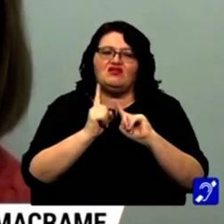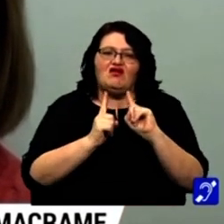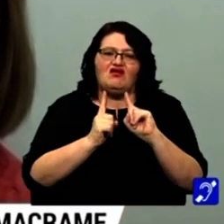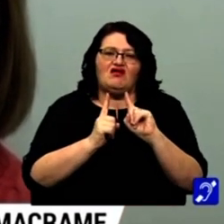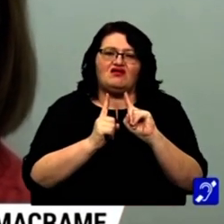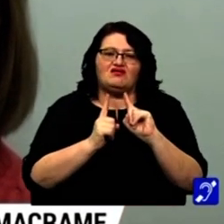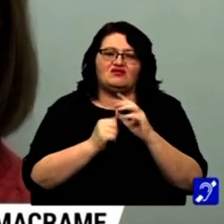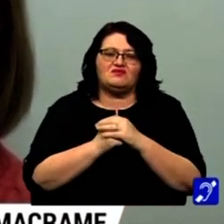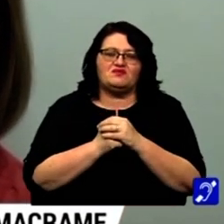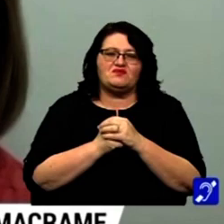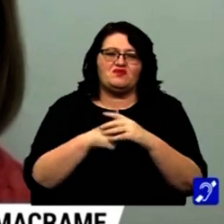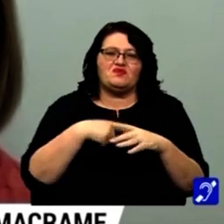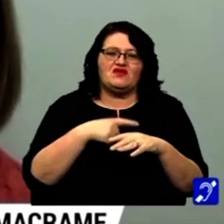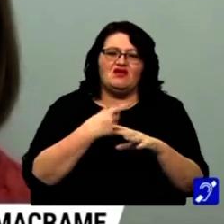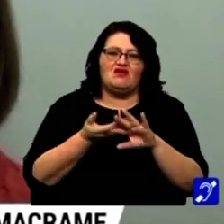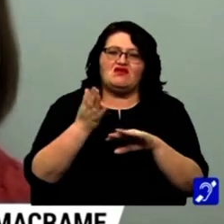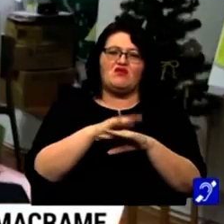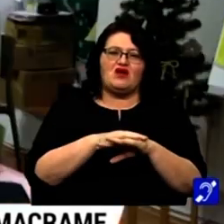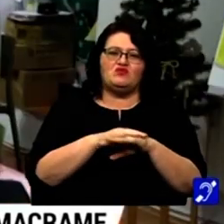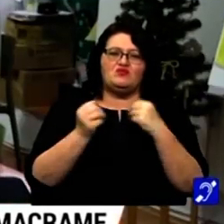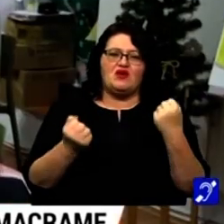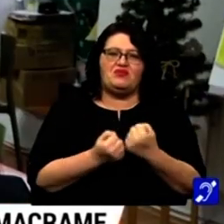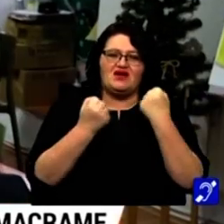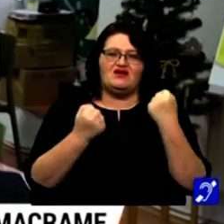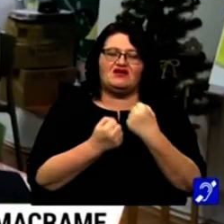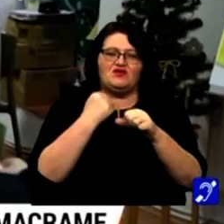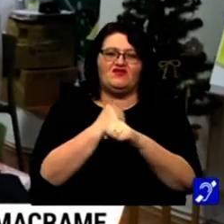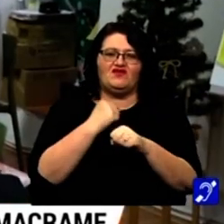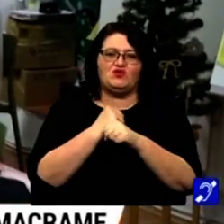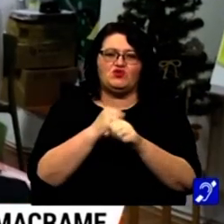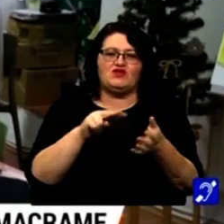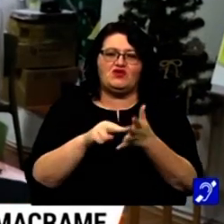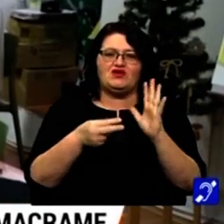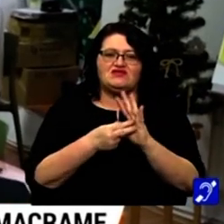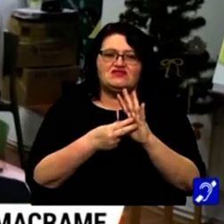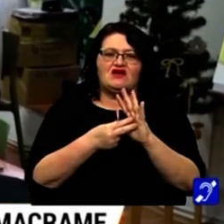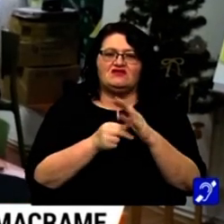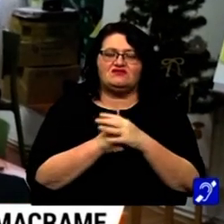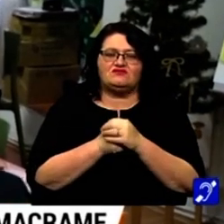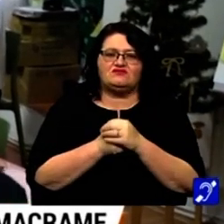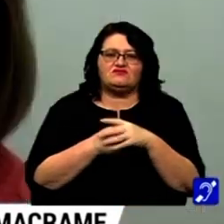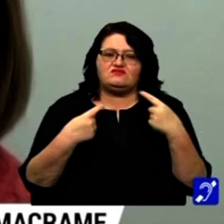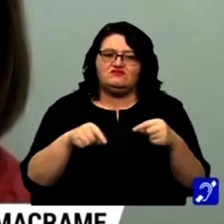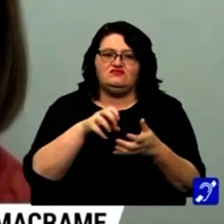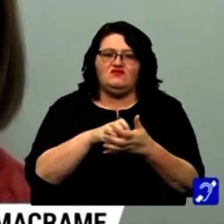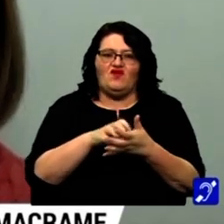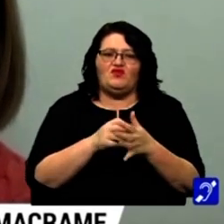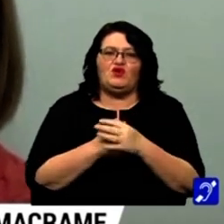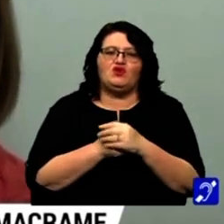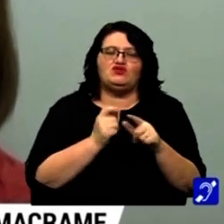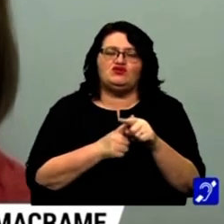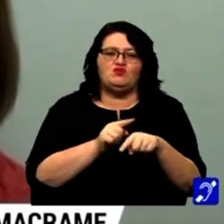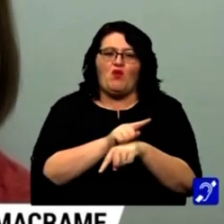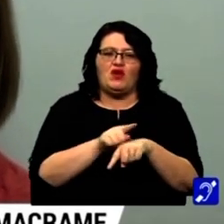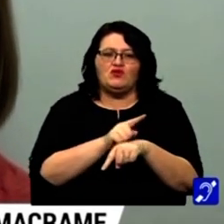era mult prea dificil de realizat, de organizat, de nu avem spațiu oricum. Și